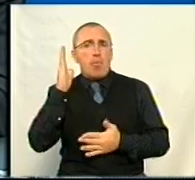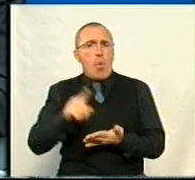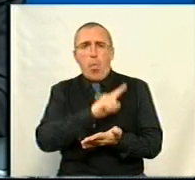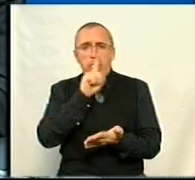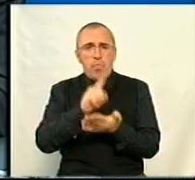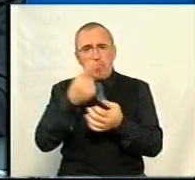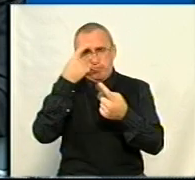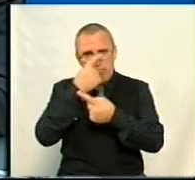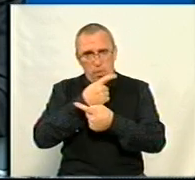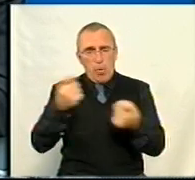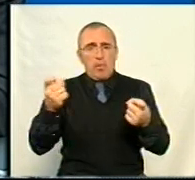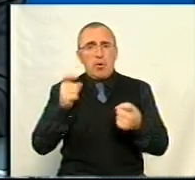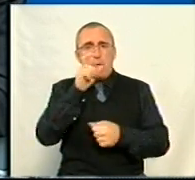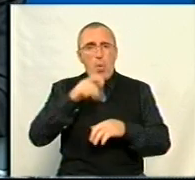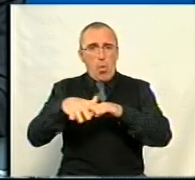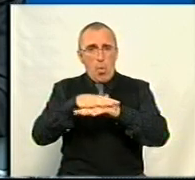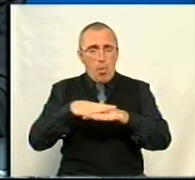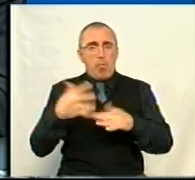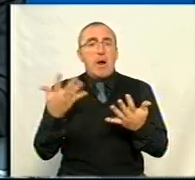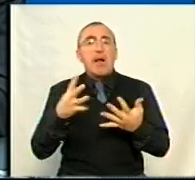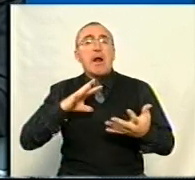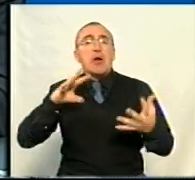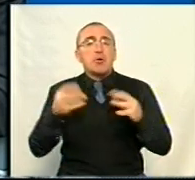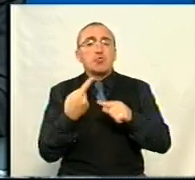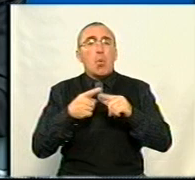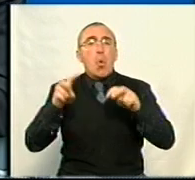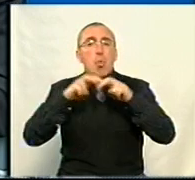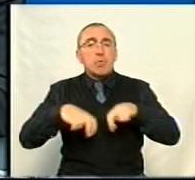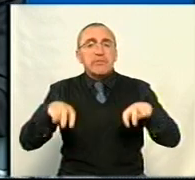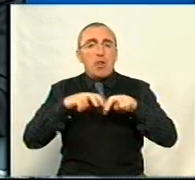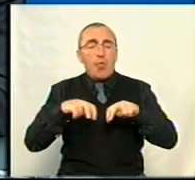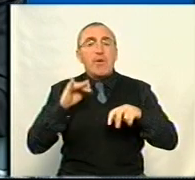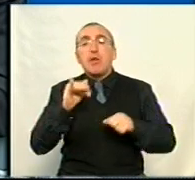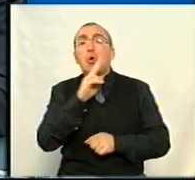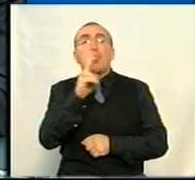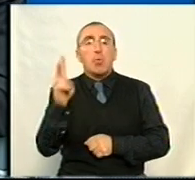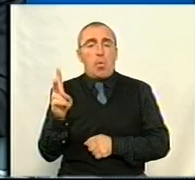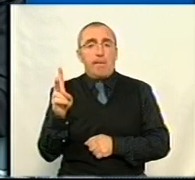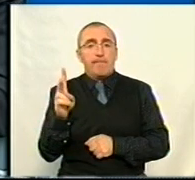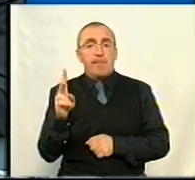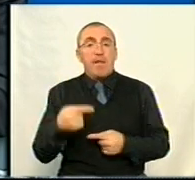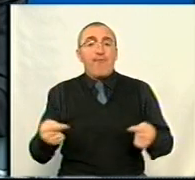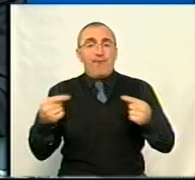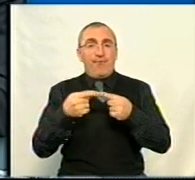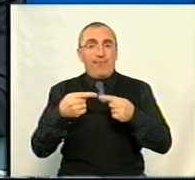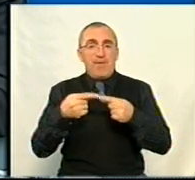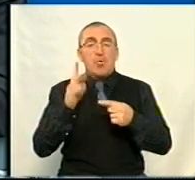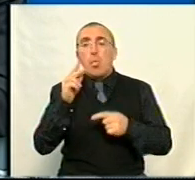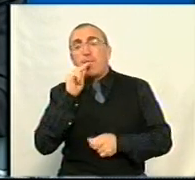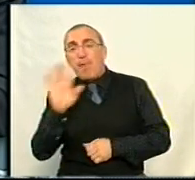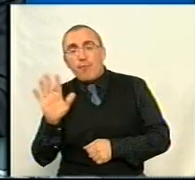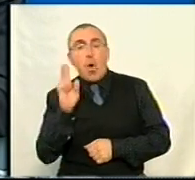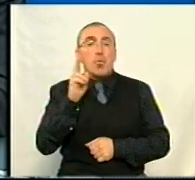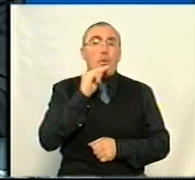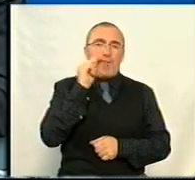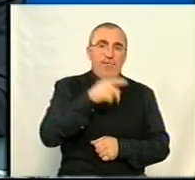'язково повідомлено громадськість, які ж результати цього розслідування, і хто визнаний невинним, а кого